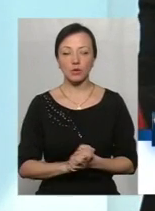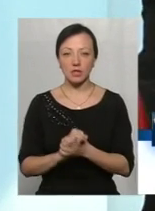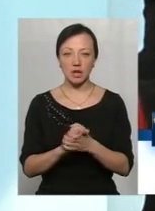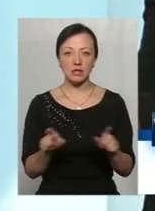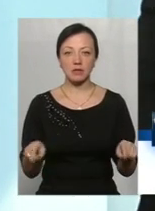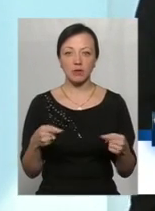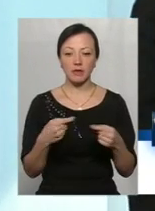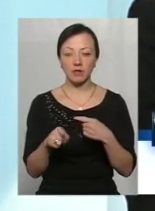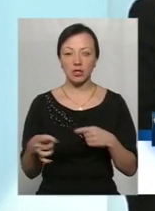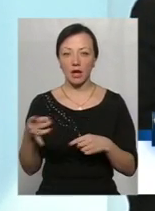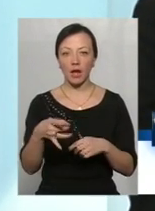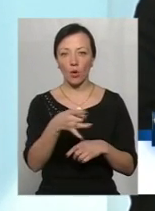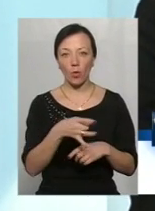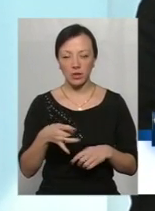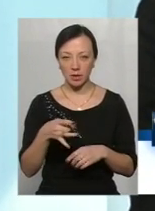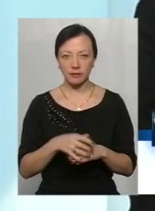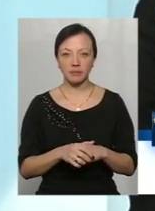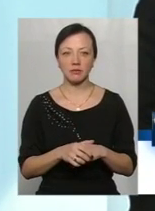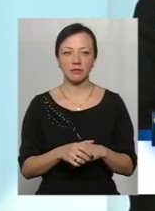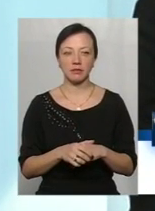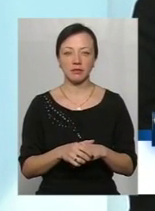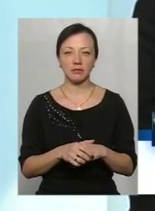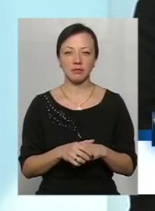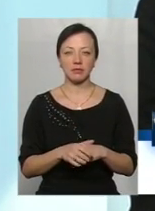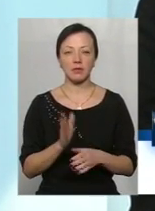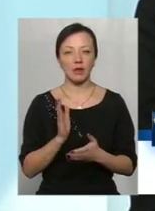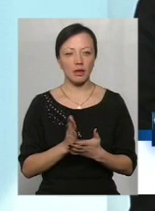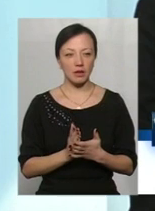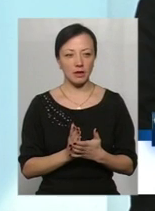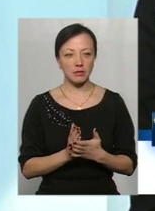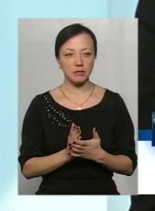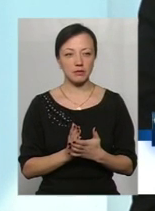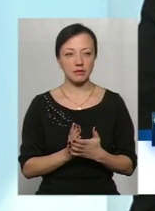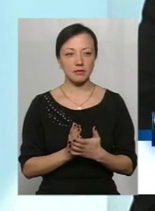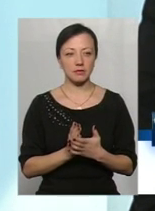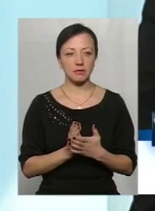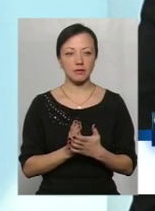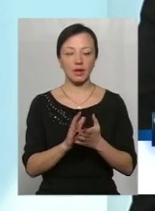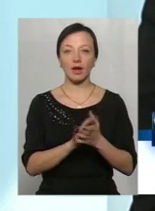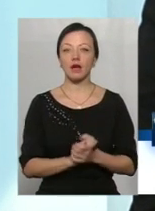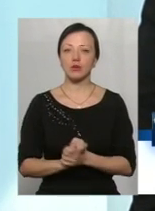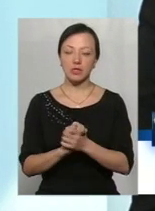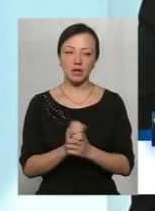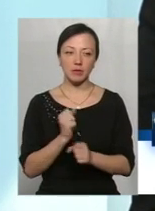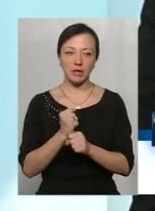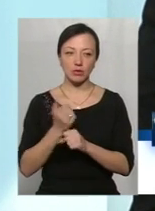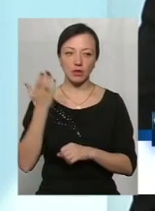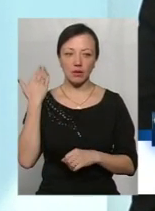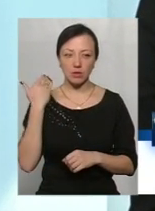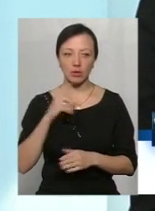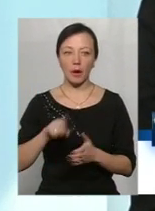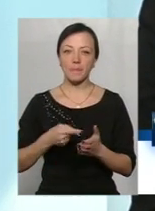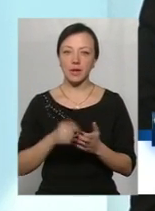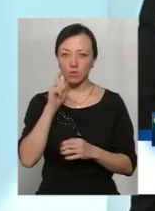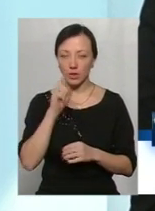створені в інших регіонах, асоціації самооб'єднаних громад. Є асоціації, які діють вже давно, це асоціація міст України, асоціація